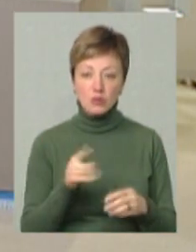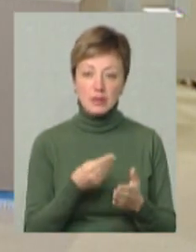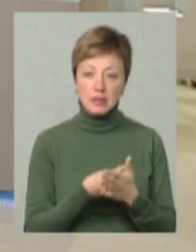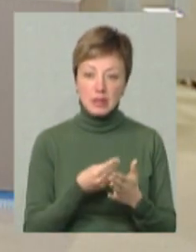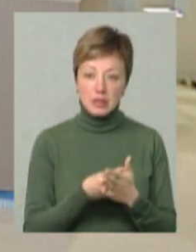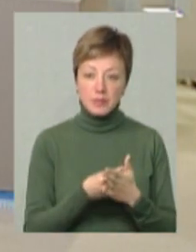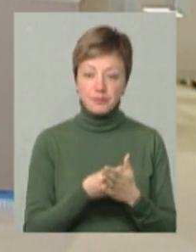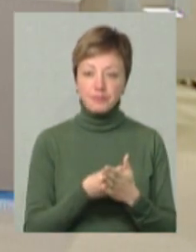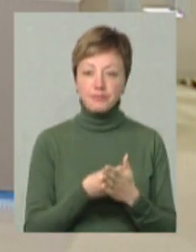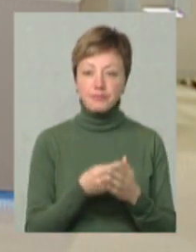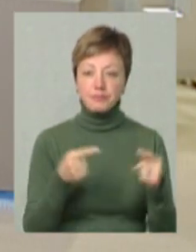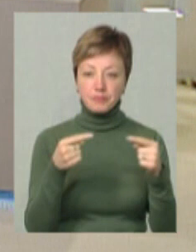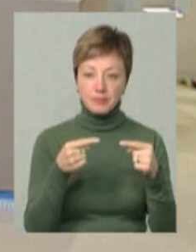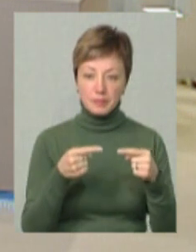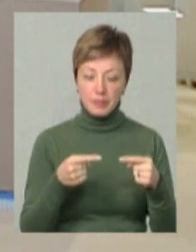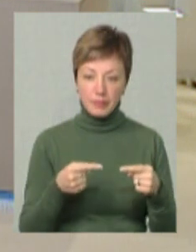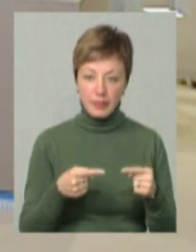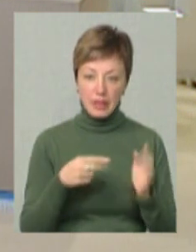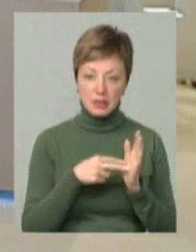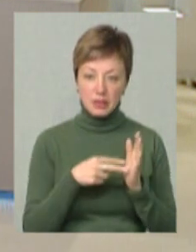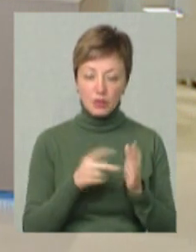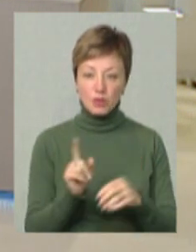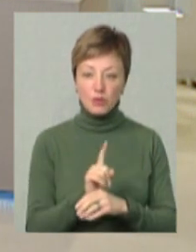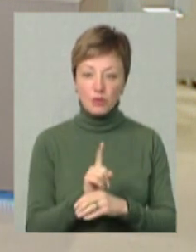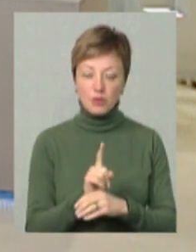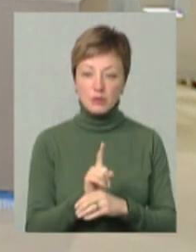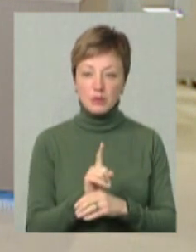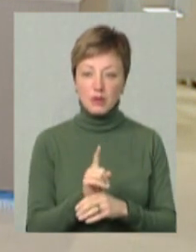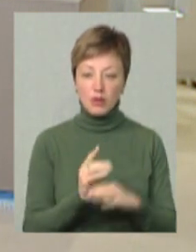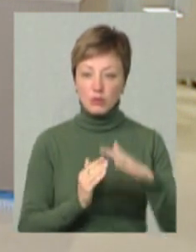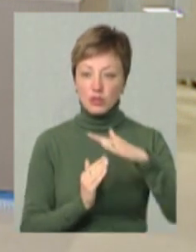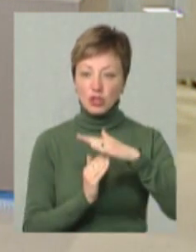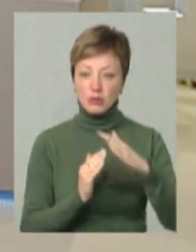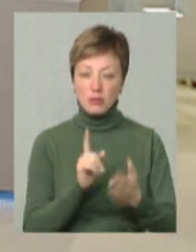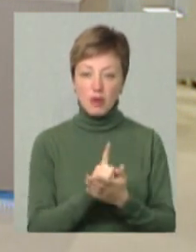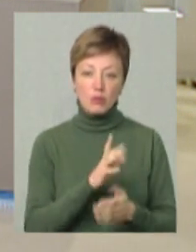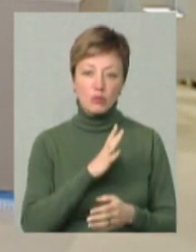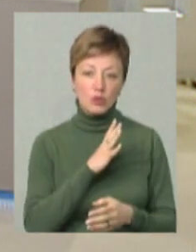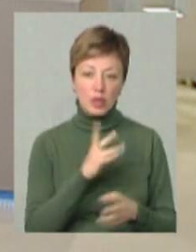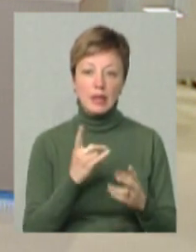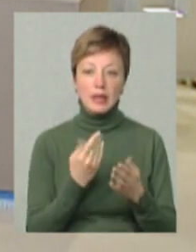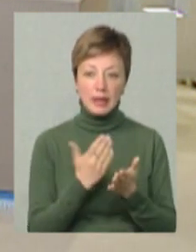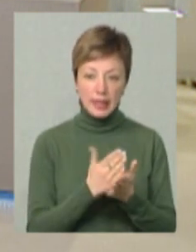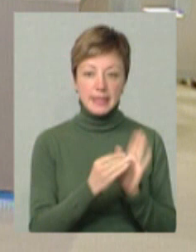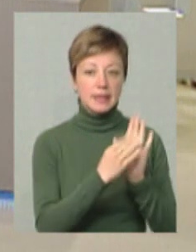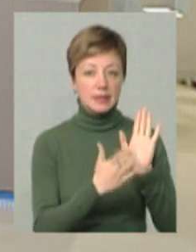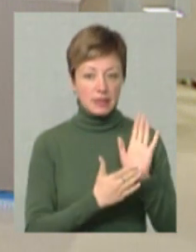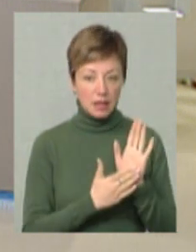відповідали тій міжі, яка має бути, яка є зазначена